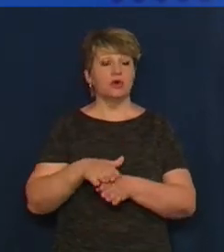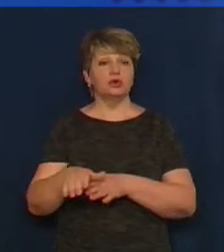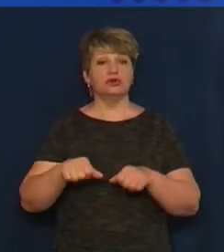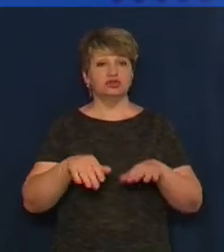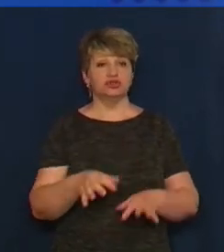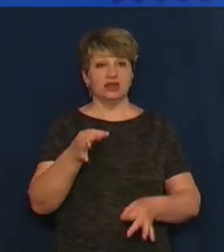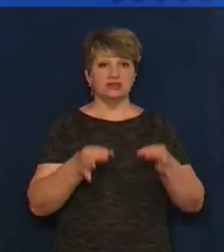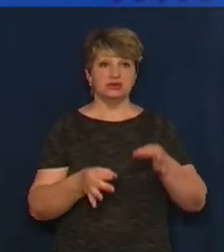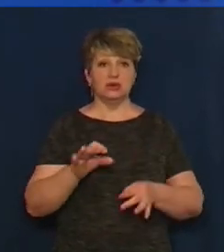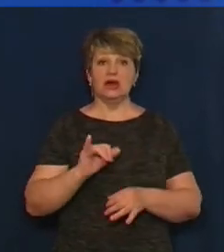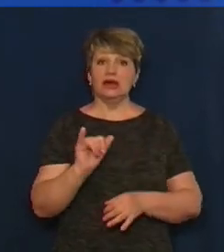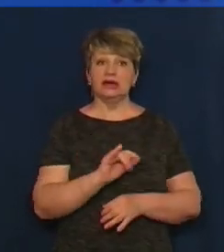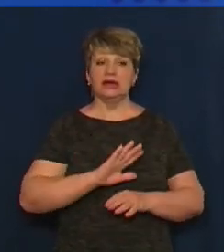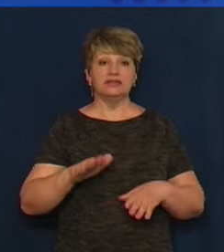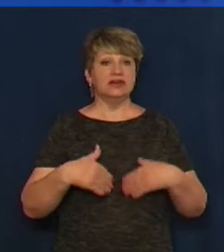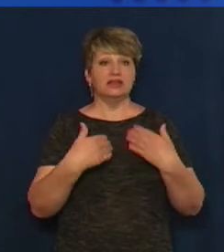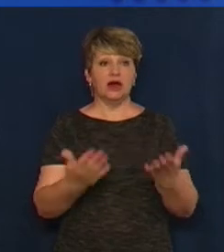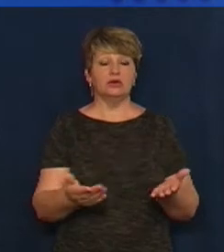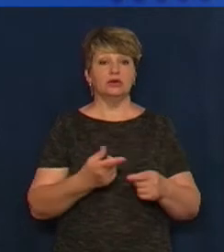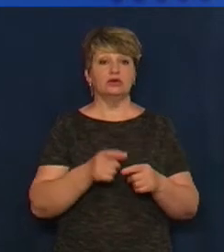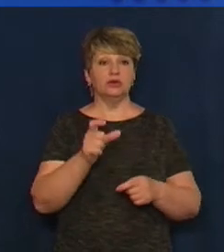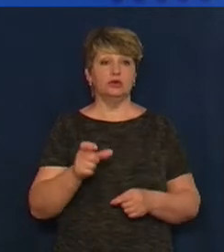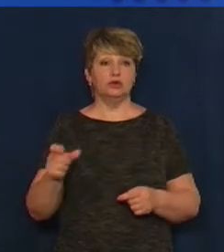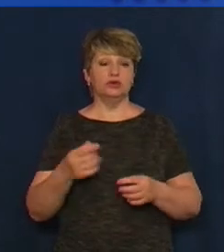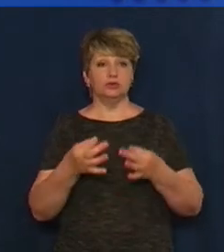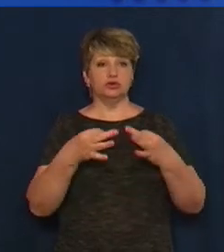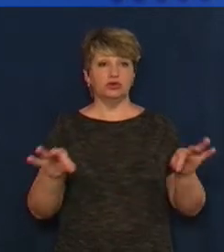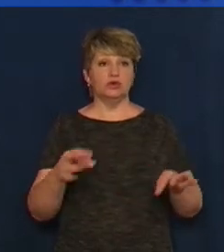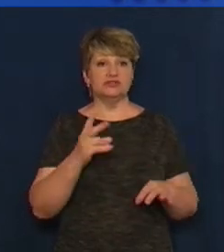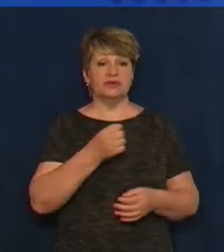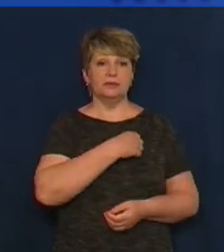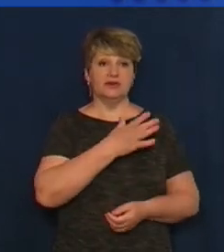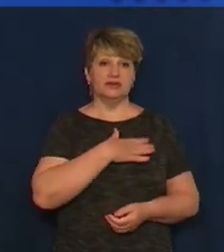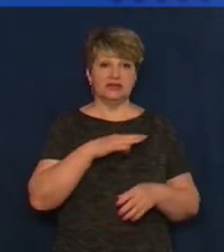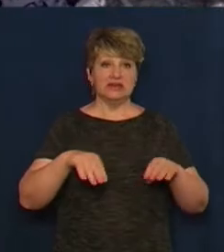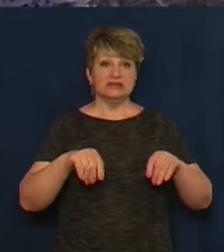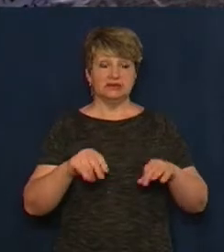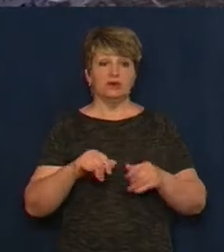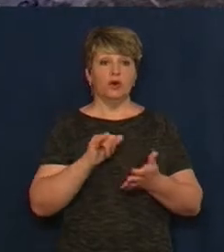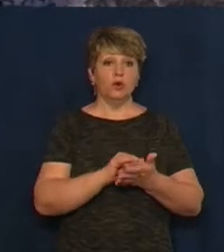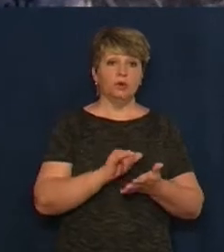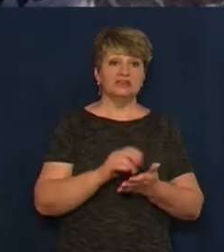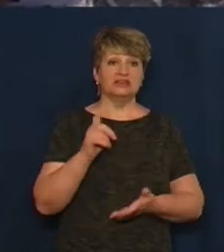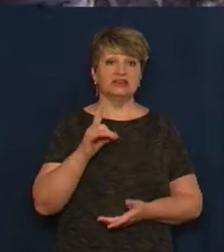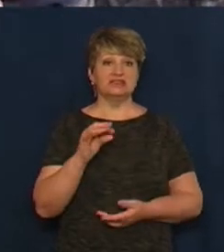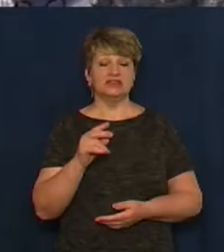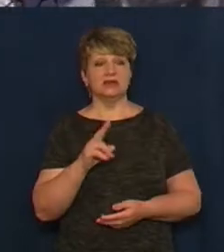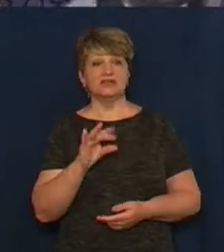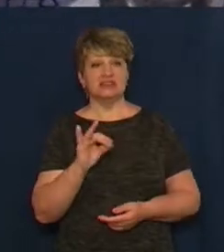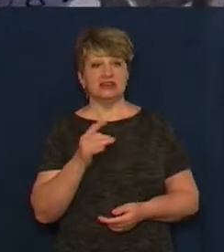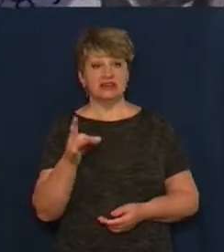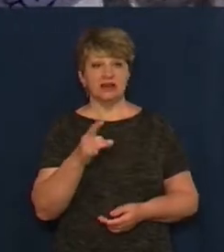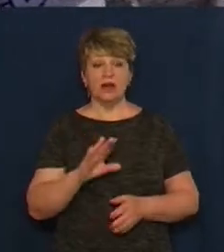дозвіль людям на відведення у власність земельних ділянок в Уманському та Христинівському районах. Не дають, саме головне,